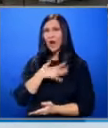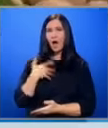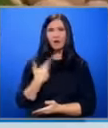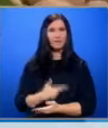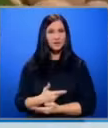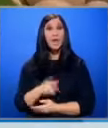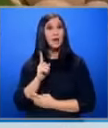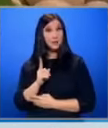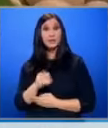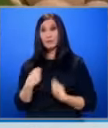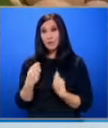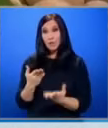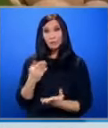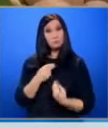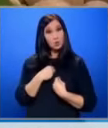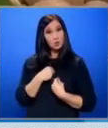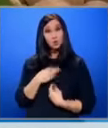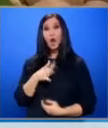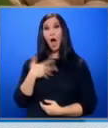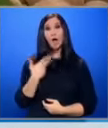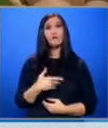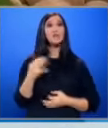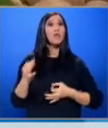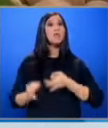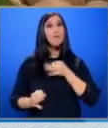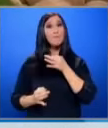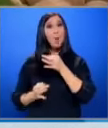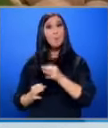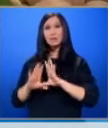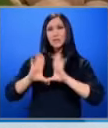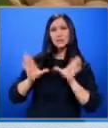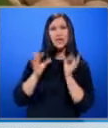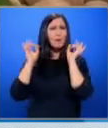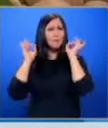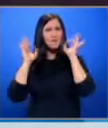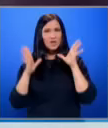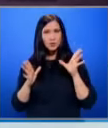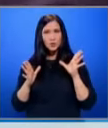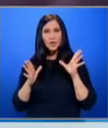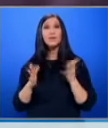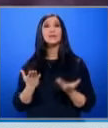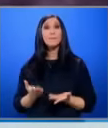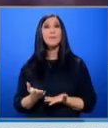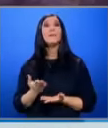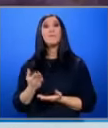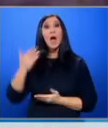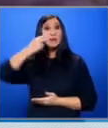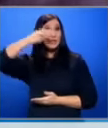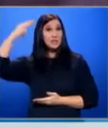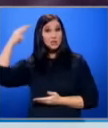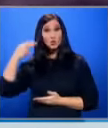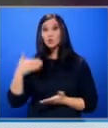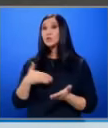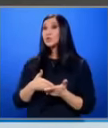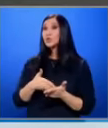Трябва да отдадем заслуженото и на харватската дипломация, изобщо на целият професионализъм на институциите